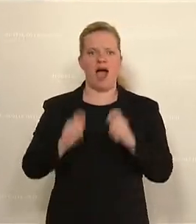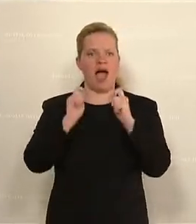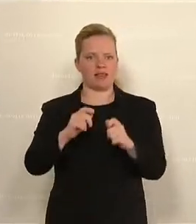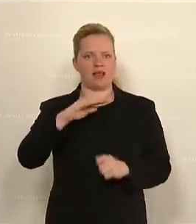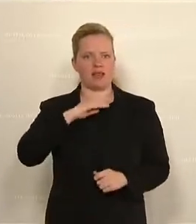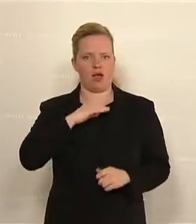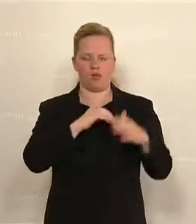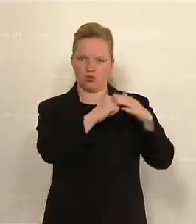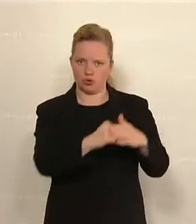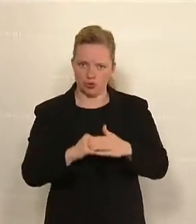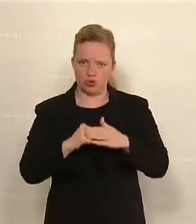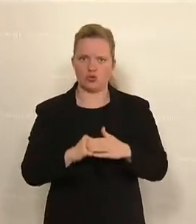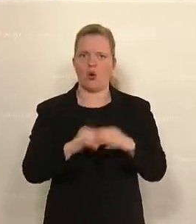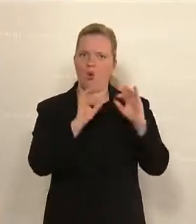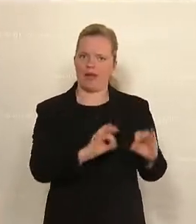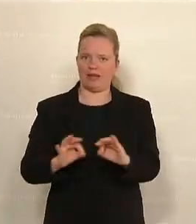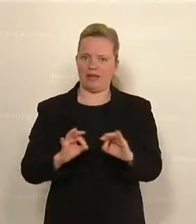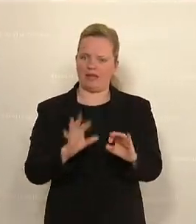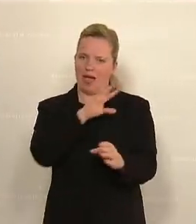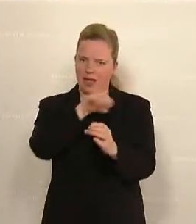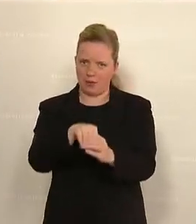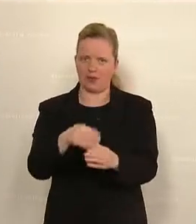ordnungsgemäß. Das war der Abgeordnete Erwin Angerer von der FPÖ.